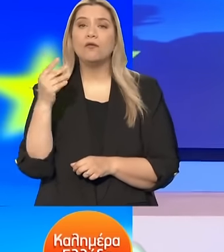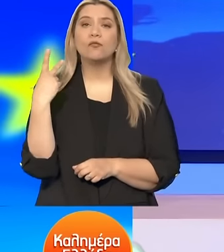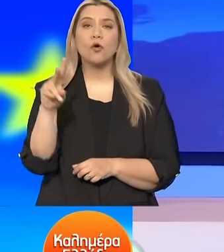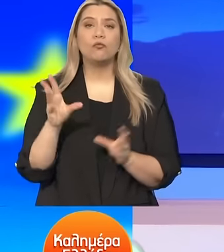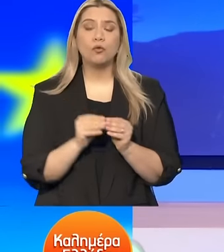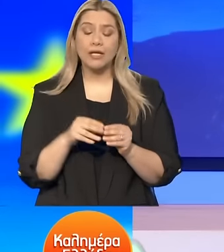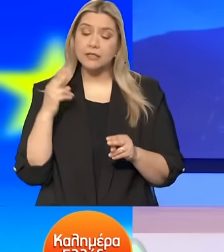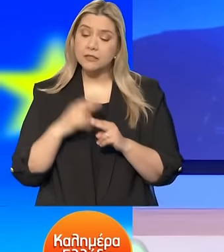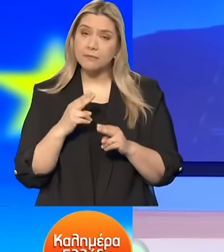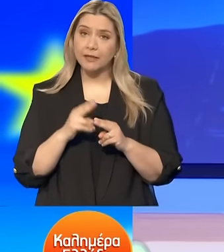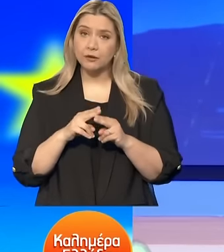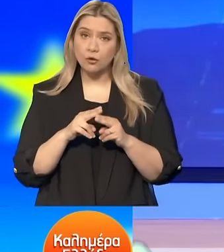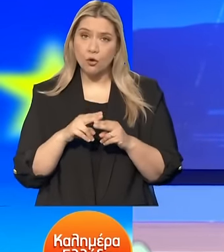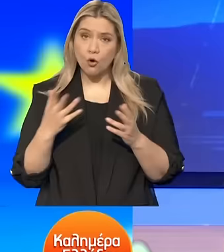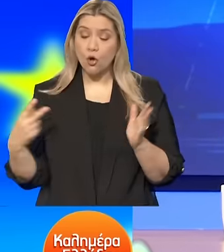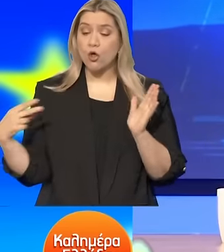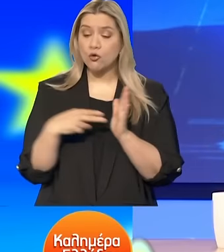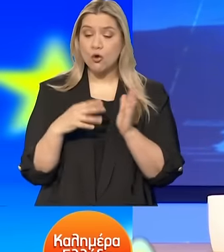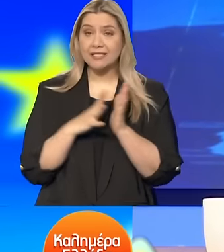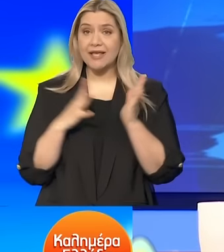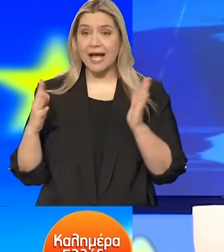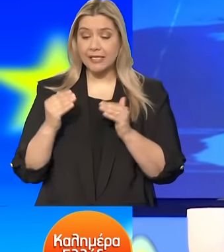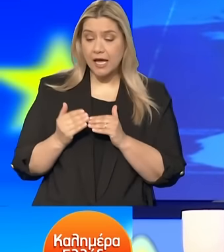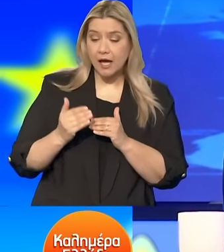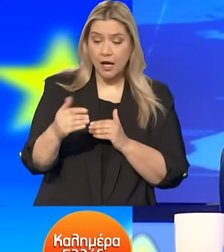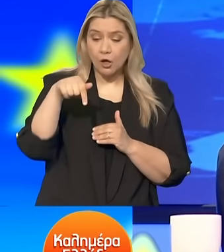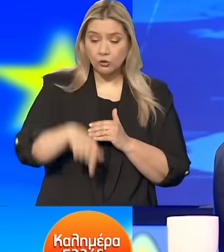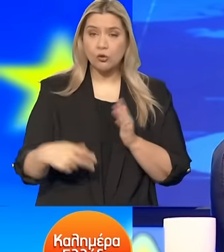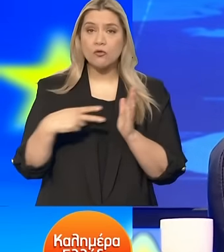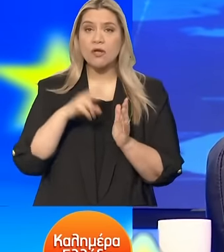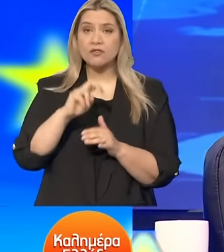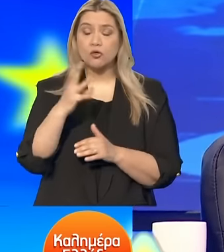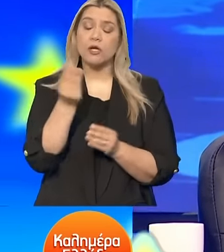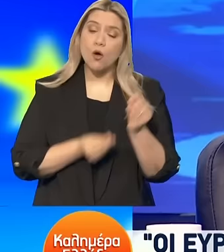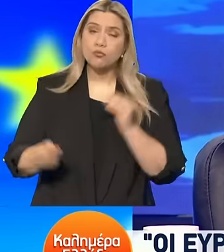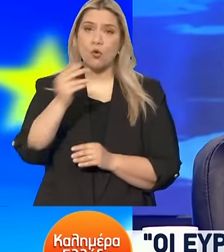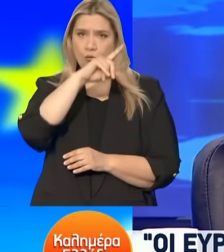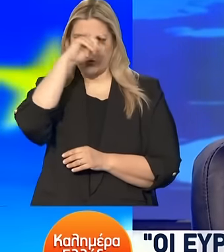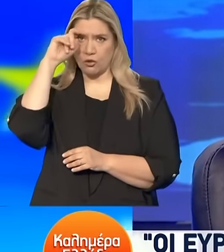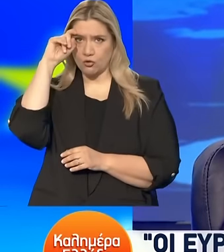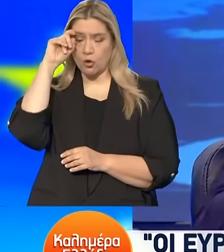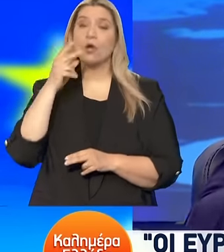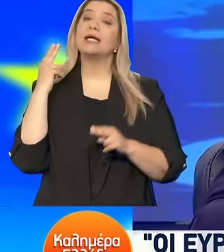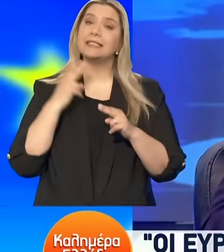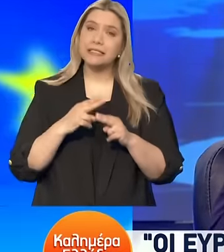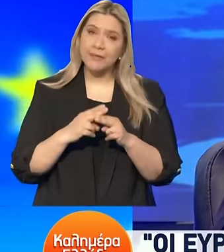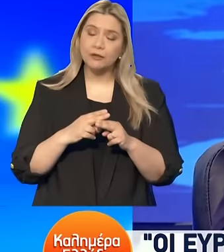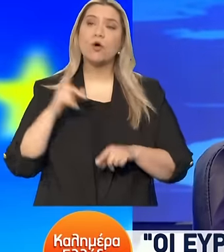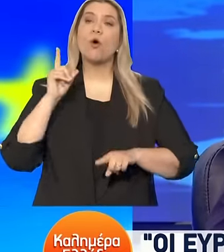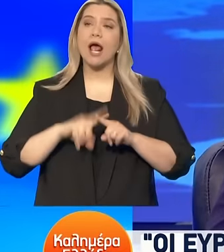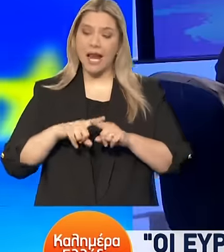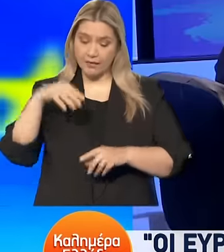πολύ πιο δύσκολο από αυτό του 2019, είναι πολύ σημαντικό η Ελλάδα να προσέλθει σε αυτήν την νέα ευρωπαϊκή